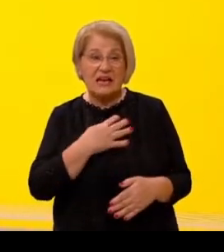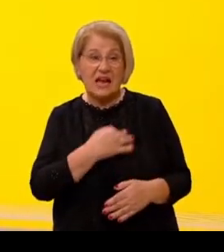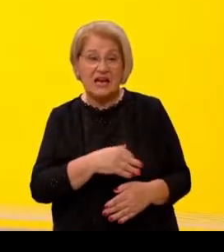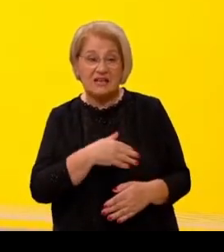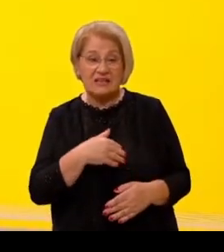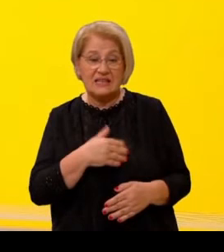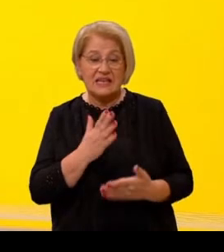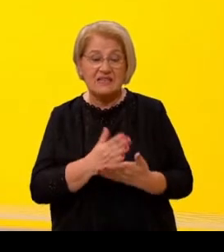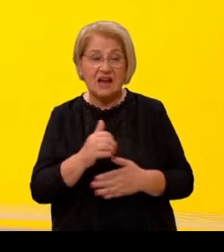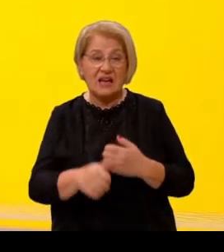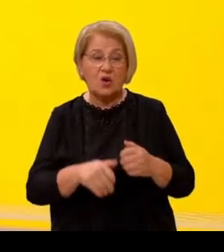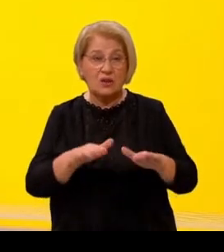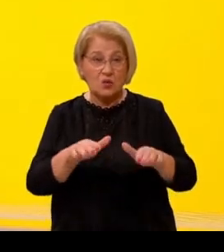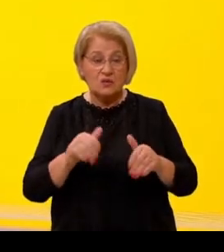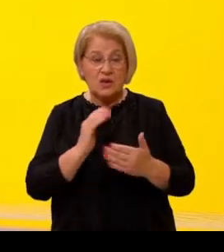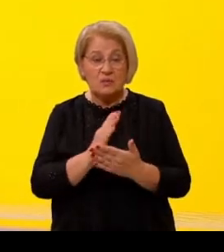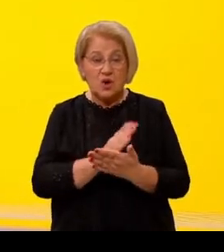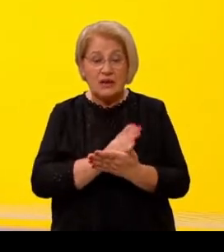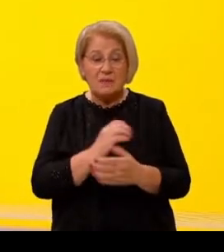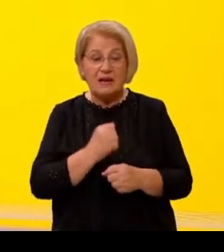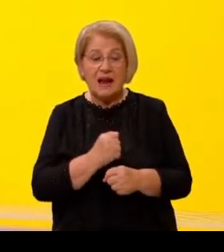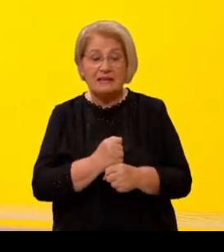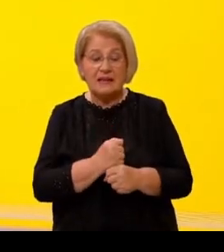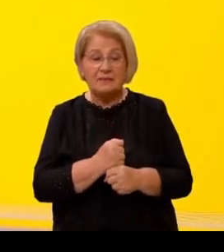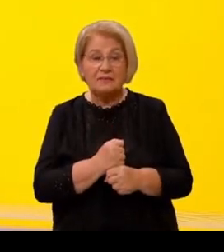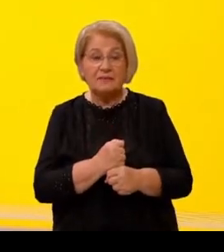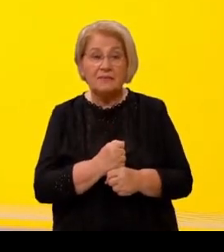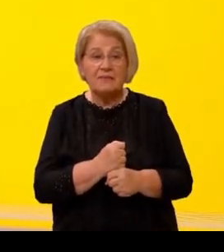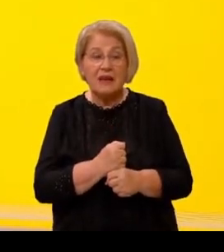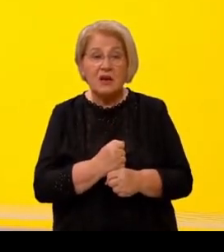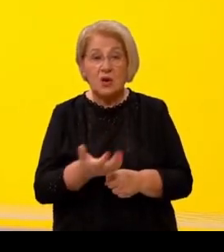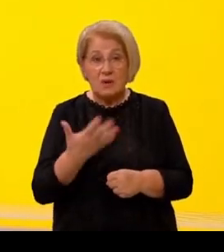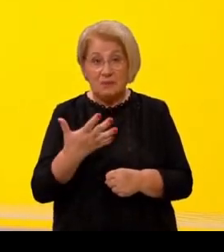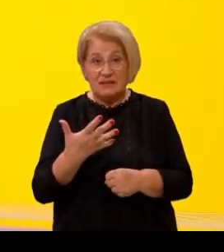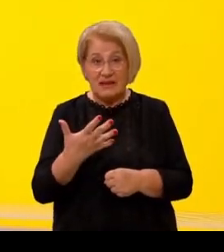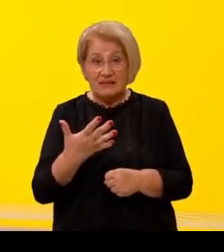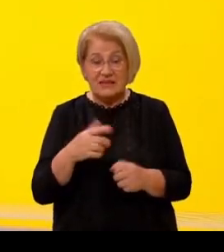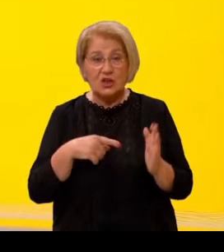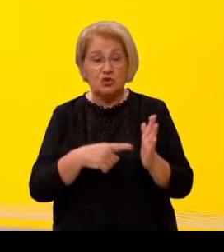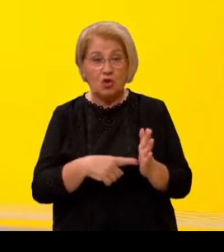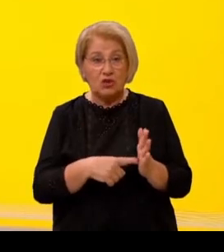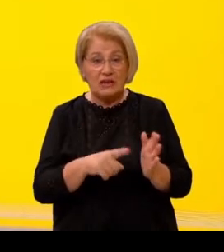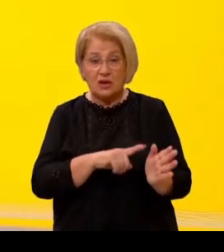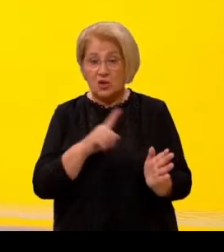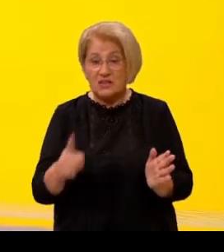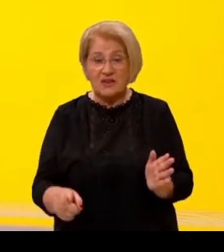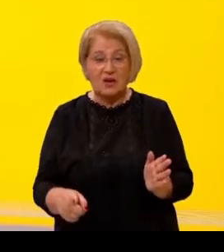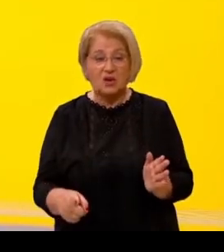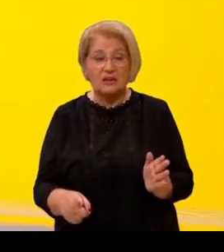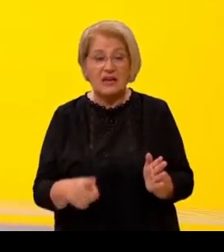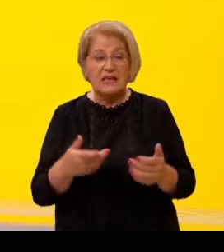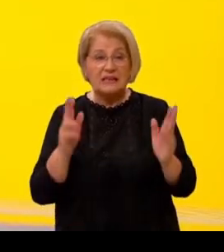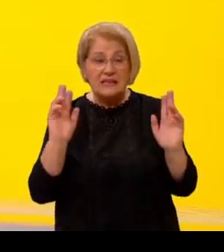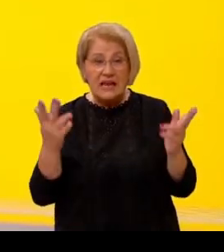usvoji program rada koji se sastoji od prilike od 50 očaka i kroz sve ove godine te točke, odnosno